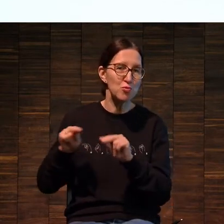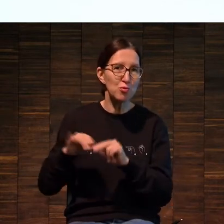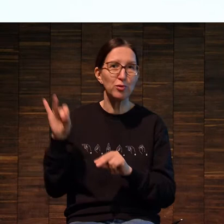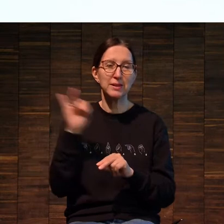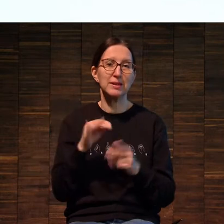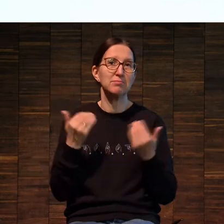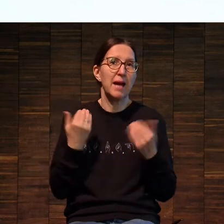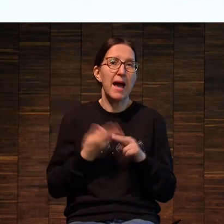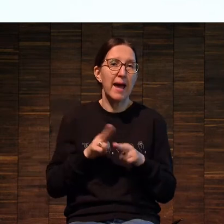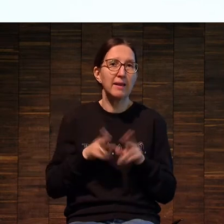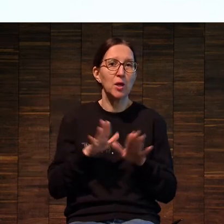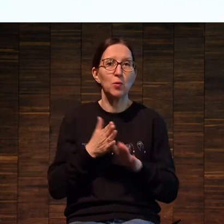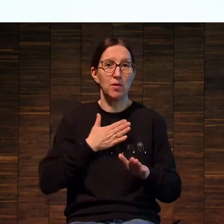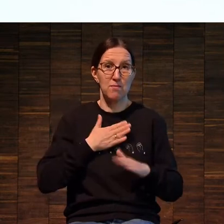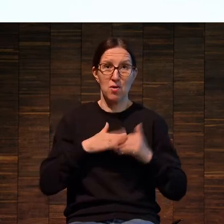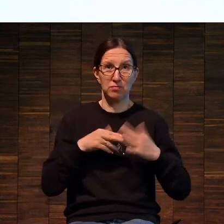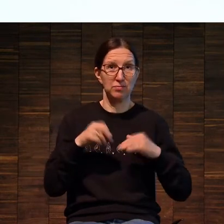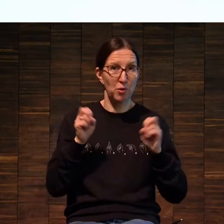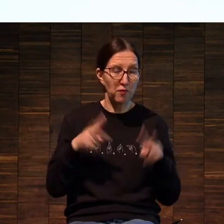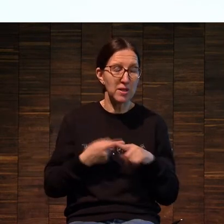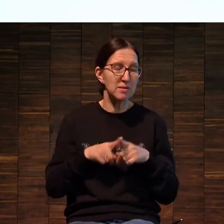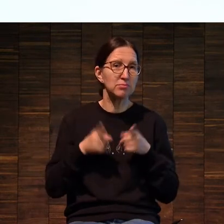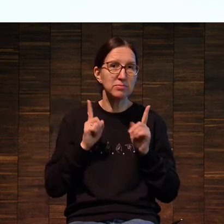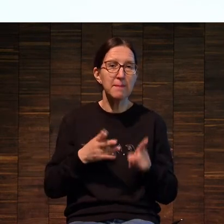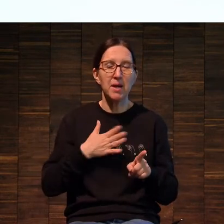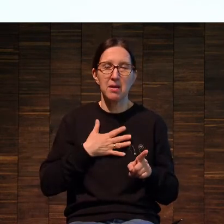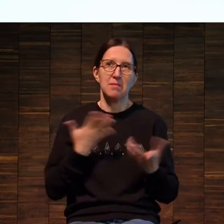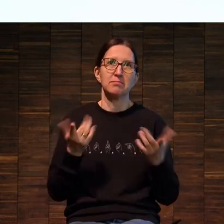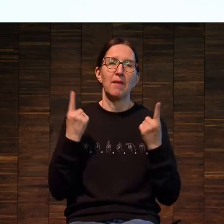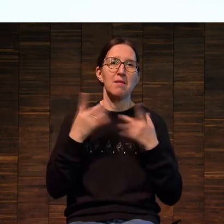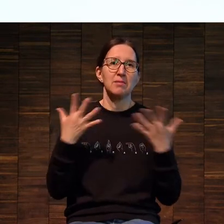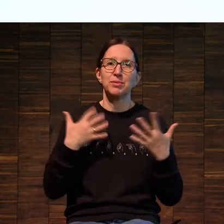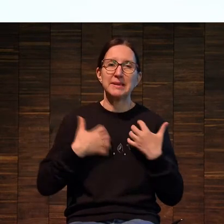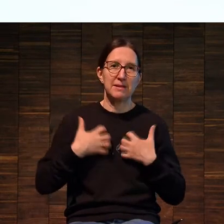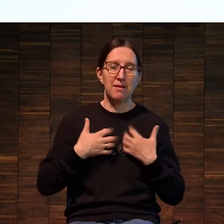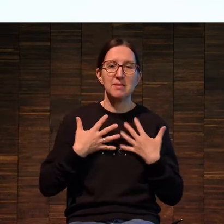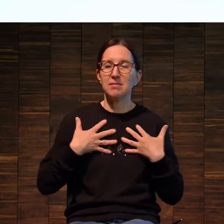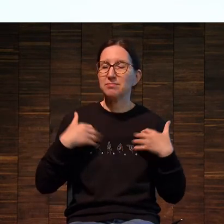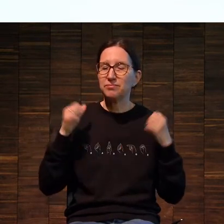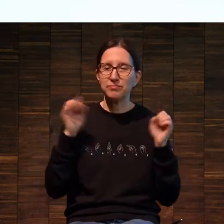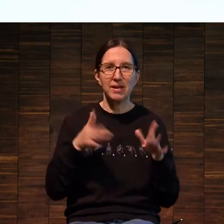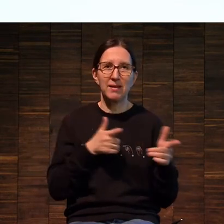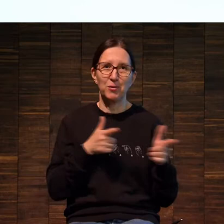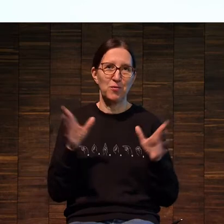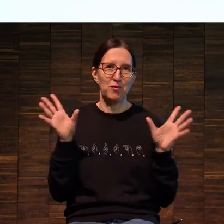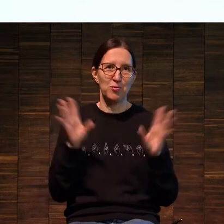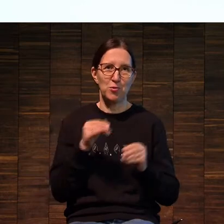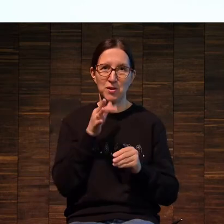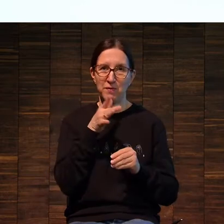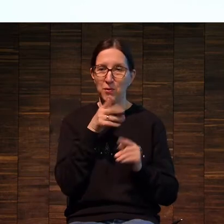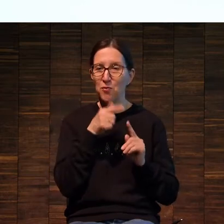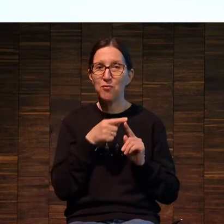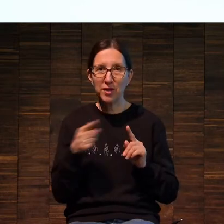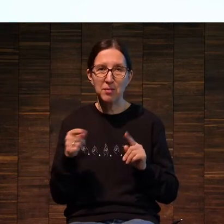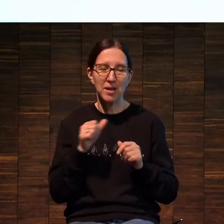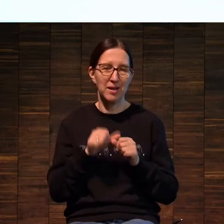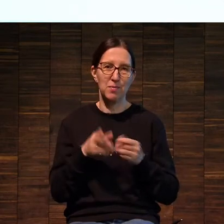это не только моя профессия, это действительно моя страсть, это то, чему я посвящаю все свое время практически.